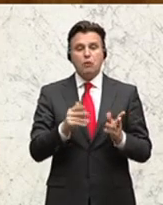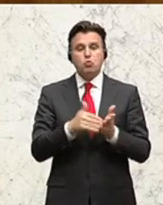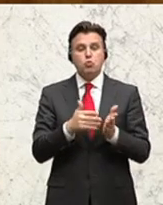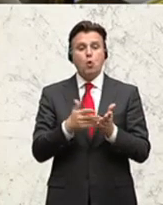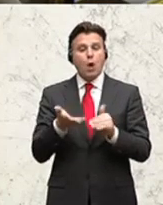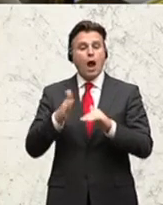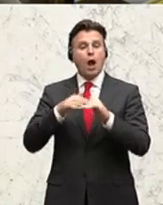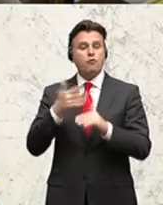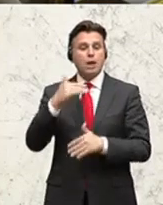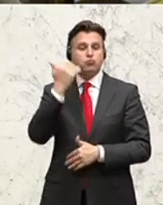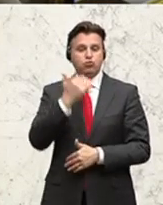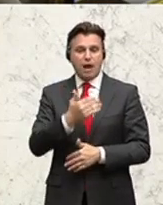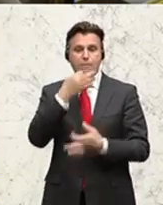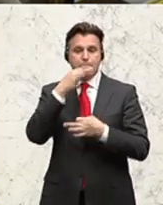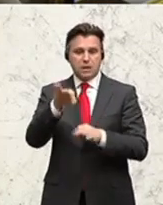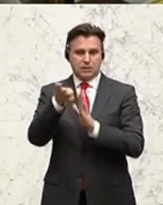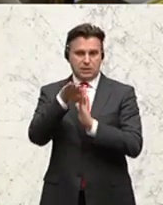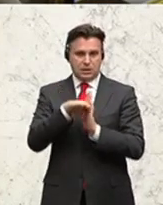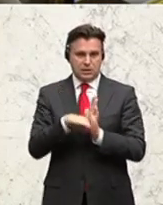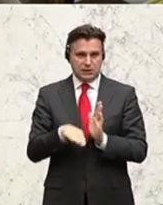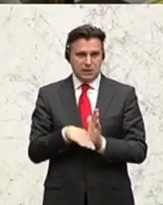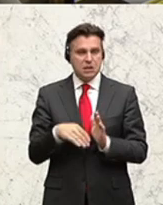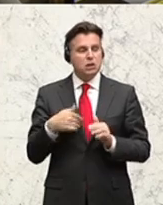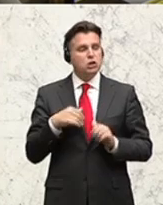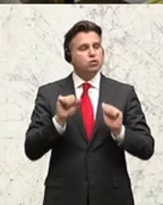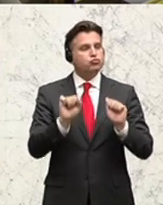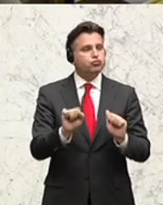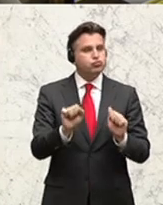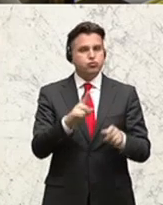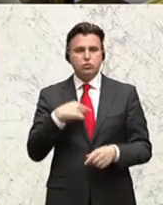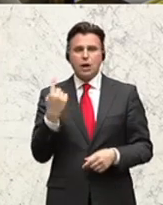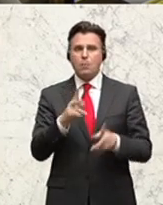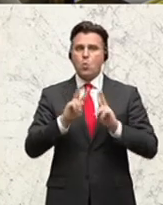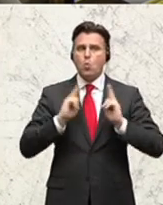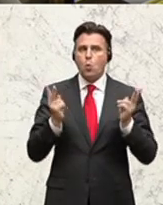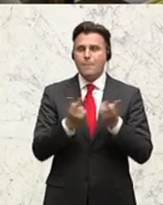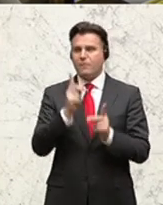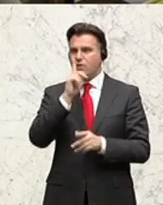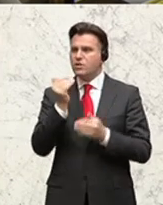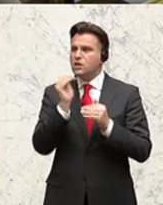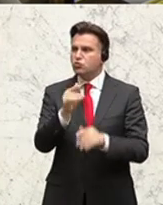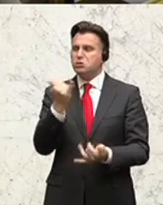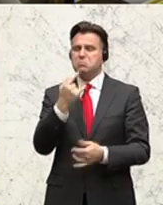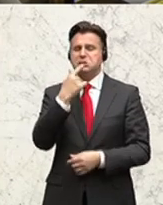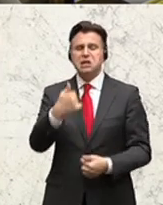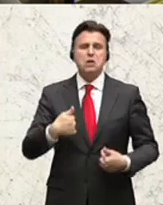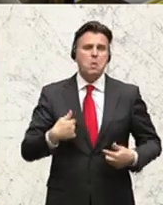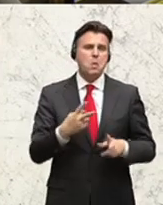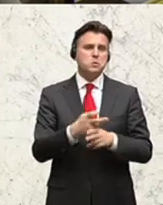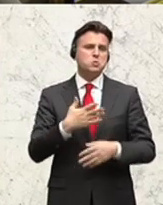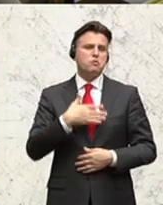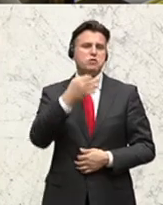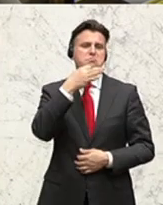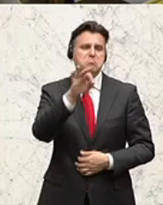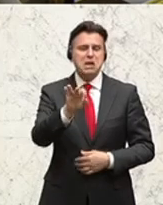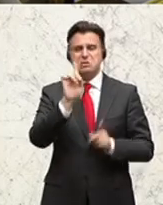werden dürfen. Und ehrlich gesagt, ich habe es ziemlich satt, dass wir immer darüber reden im Umwelt- und Tierschutzbereich. Wir sind eh besser als in den anderen Ländern